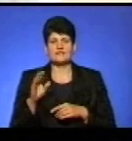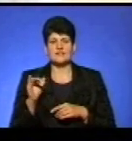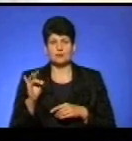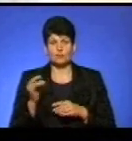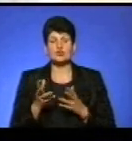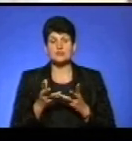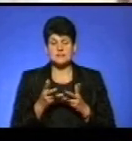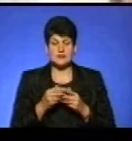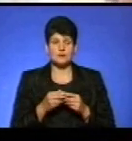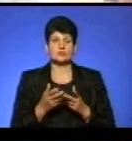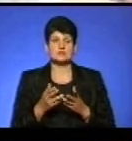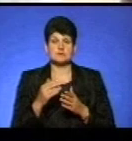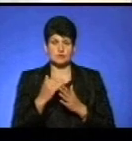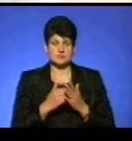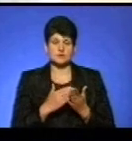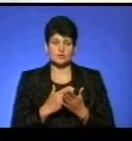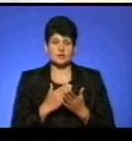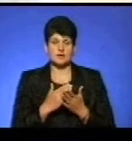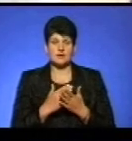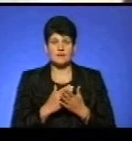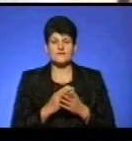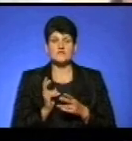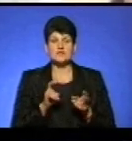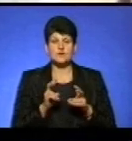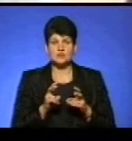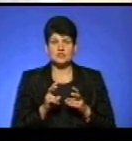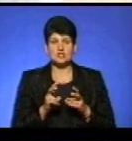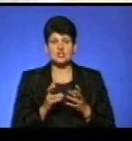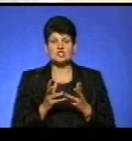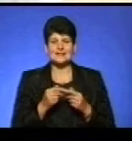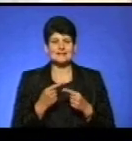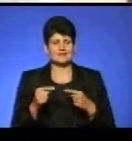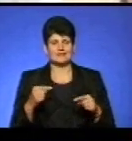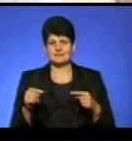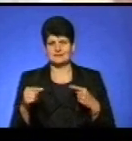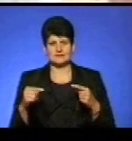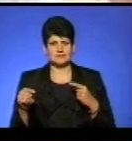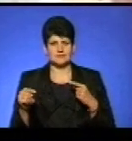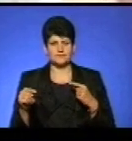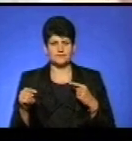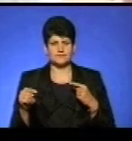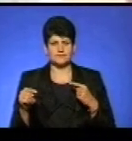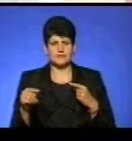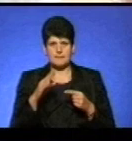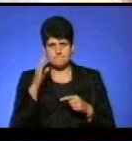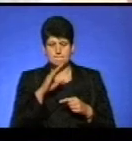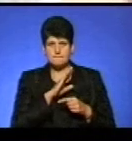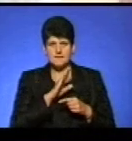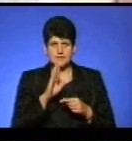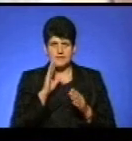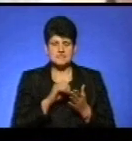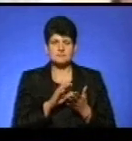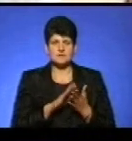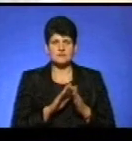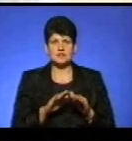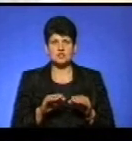чисельності дітей по списку є. Відвідуваність і чисельність – різні речі. Батьки записуються в